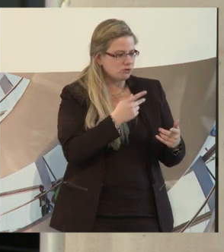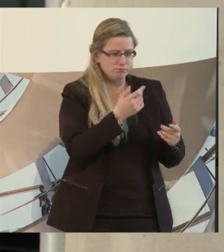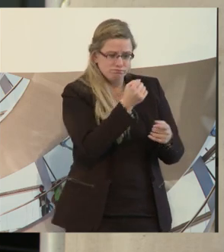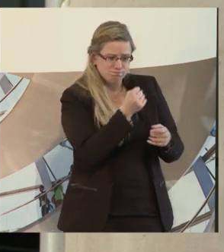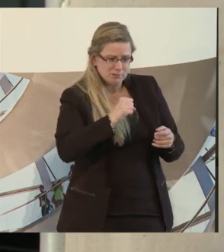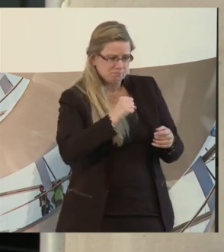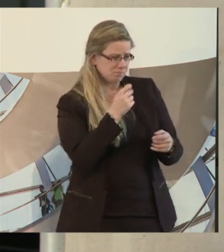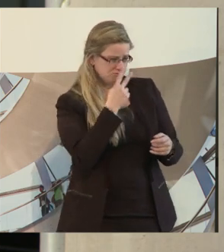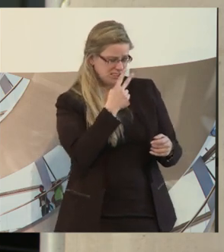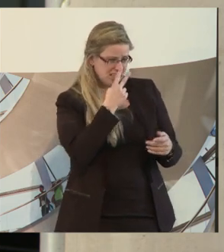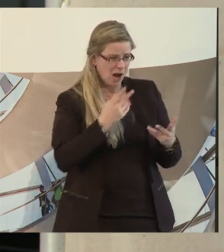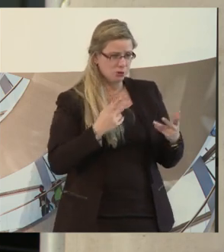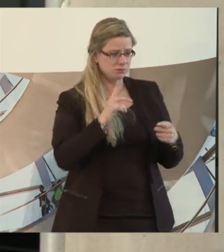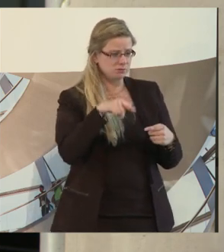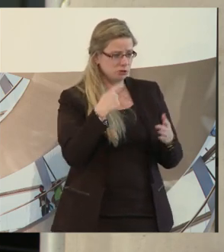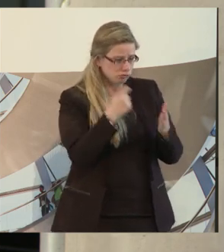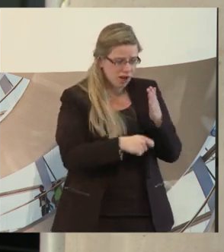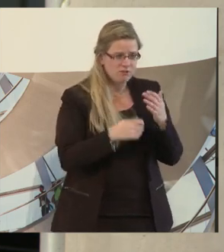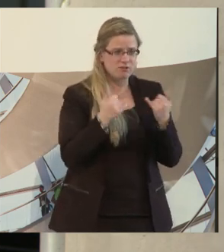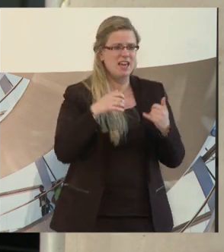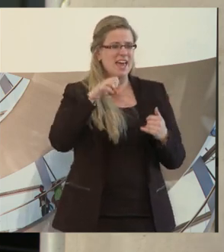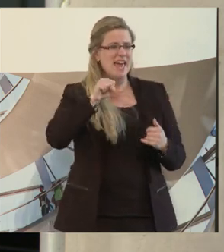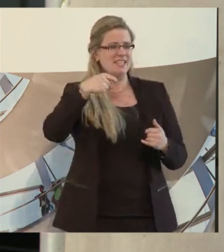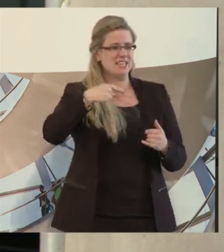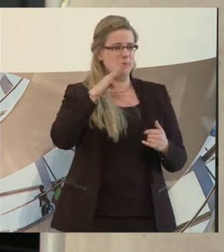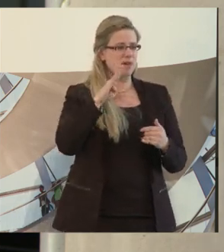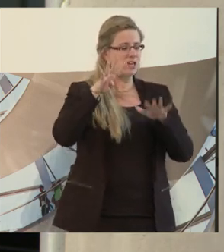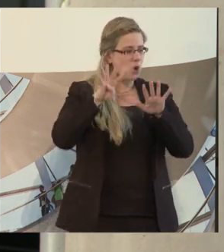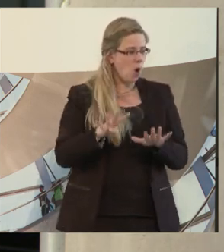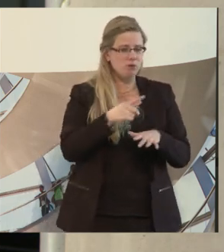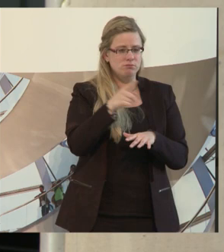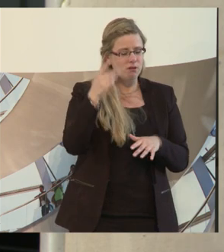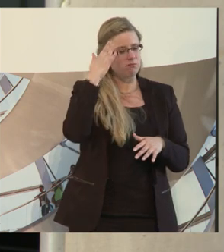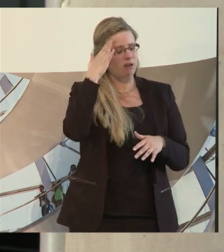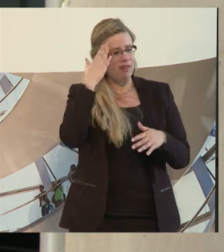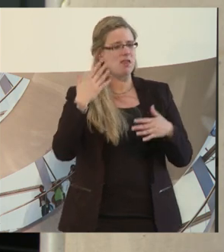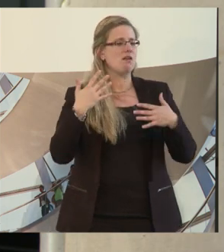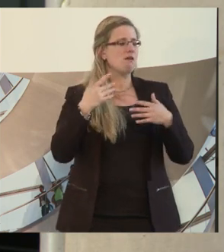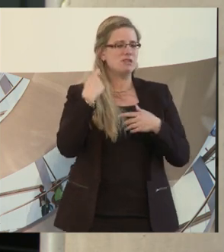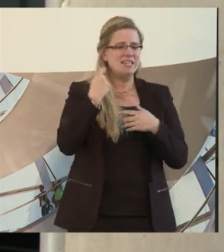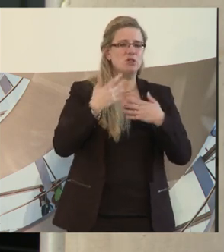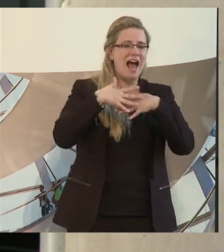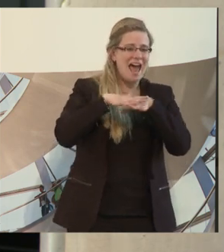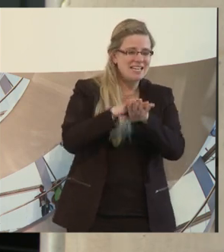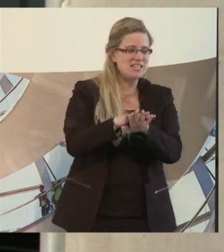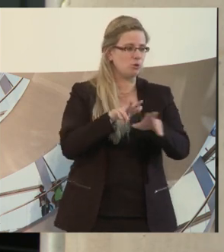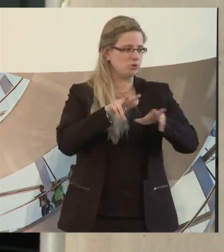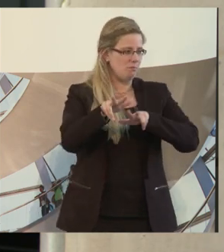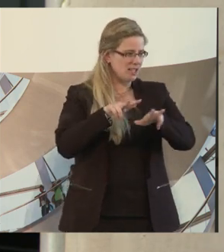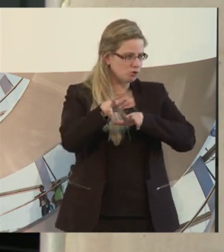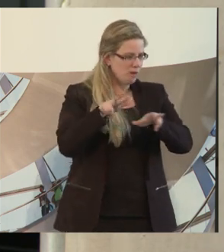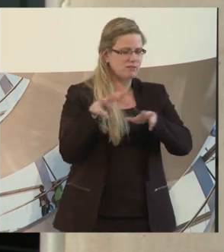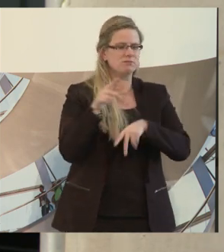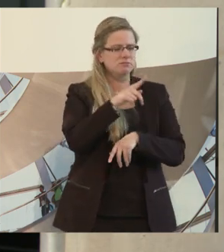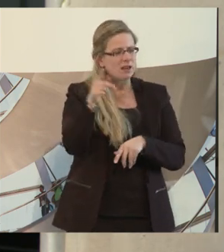Jeder kennt aus dem SGB IX die Integrationsvereinbarung, jeder kennt das betriebliche Eingliederungsmanagement und Unternehmen fühlen sich durch